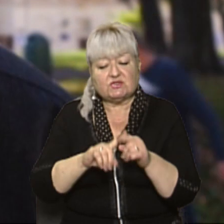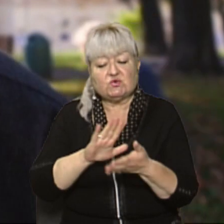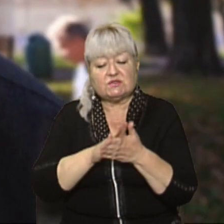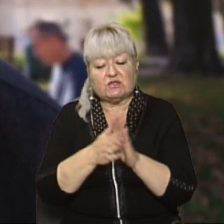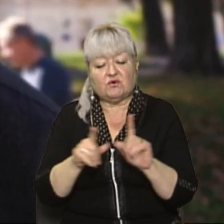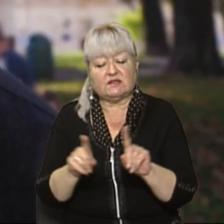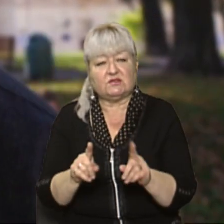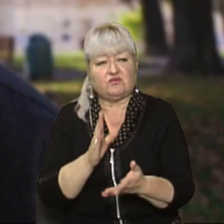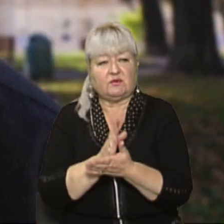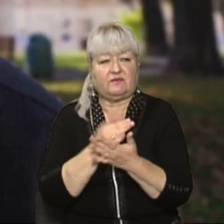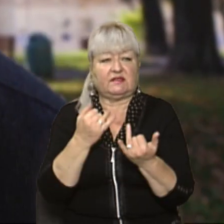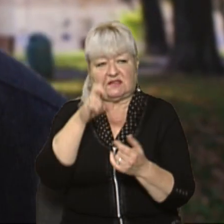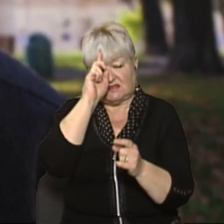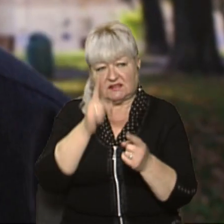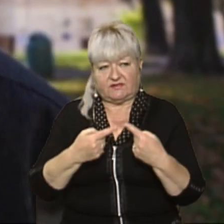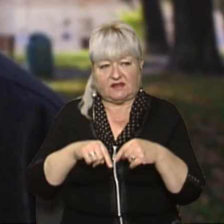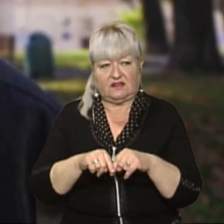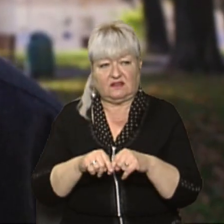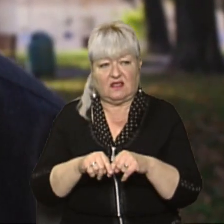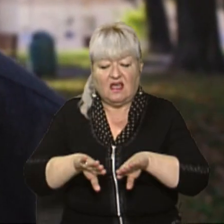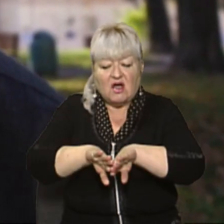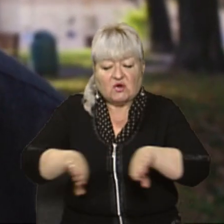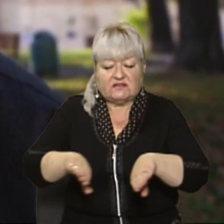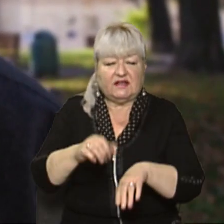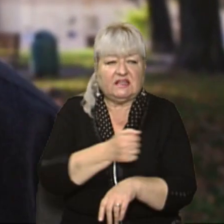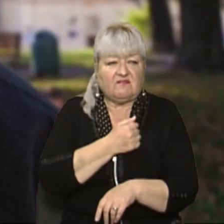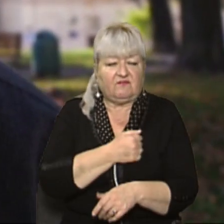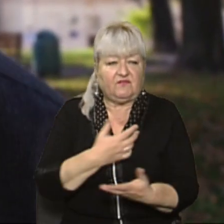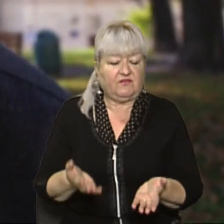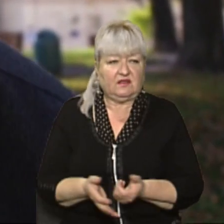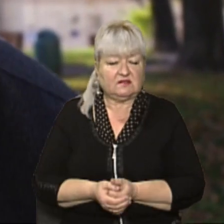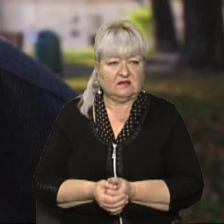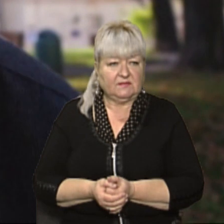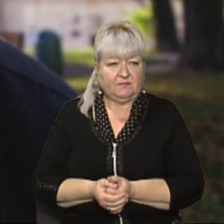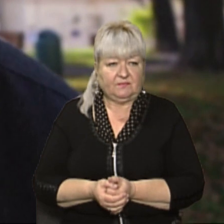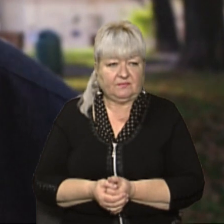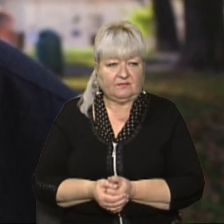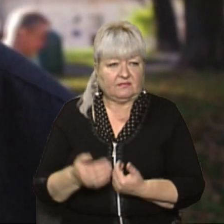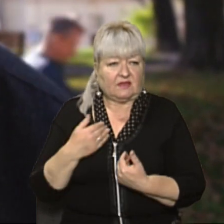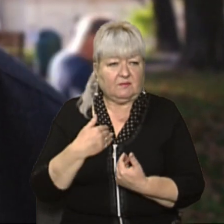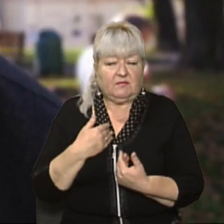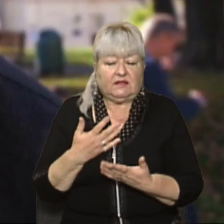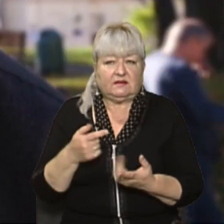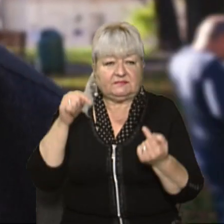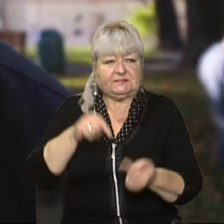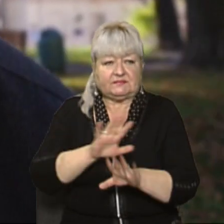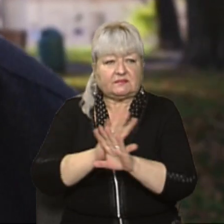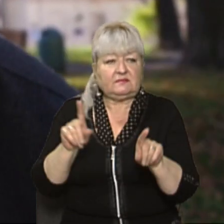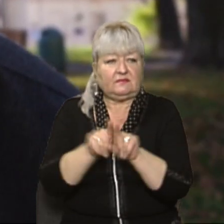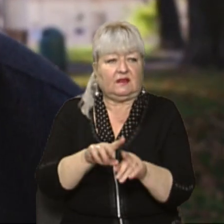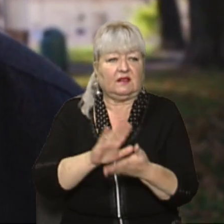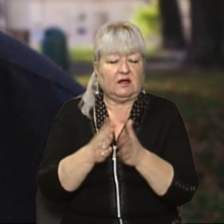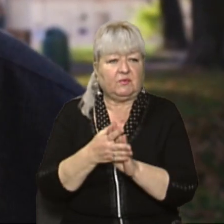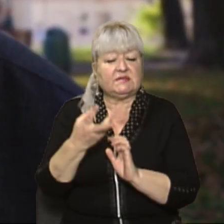відбувається зараз в країні, з тим відведенням військ. Мені абсолютно неприйнятна така позиція. Я